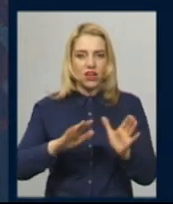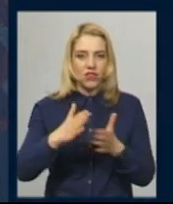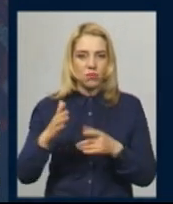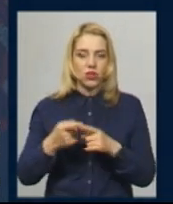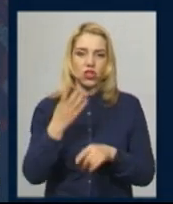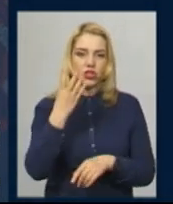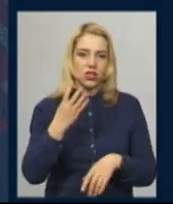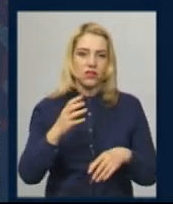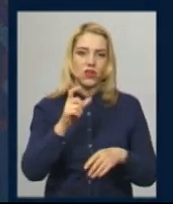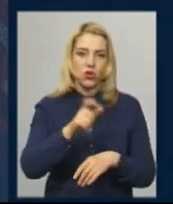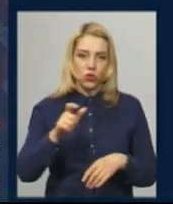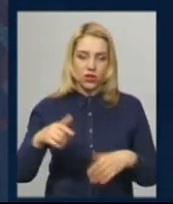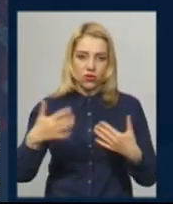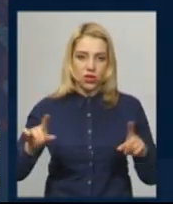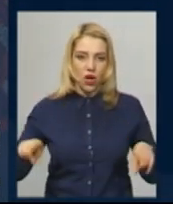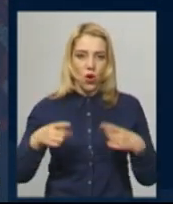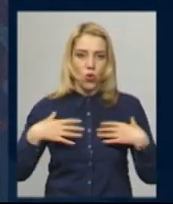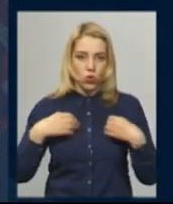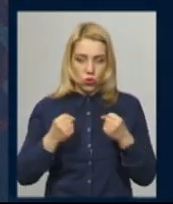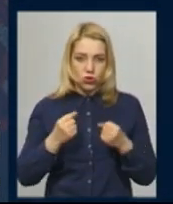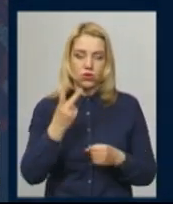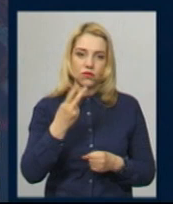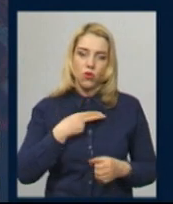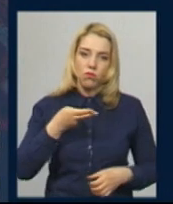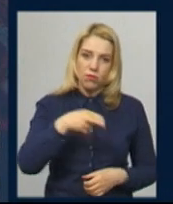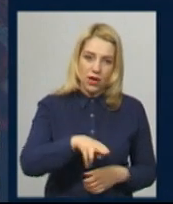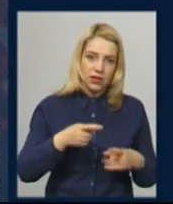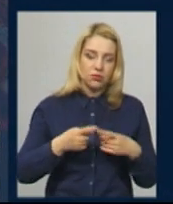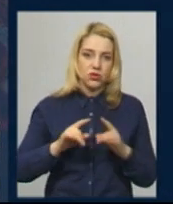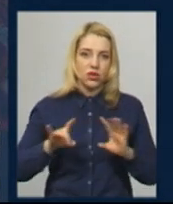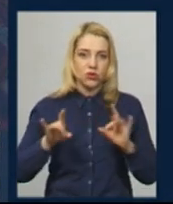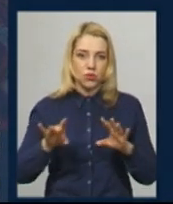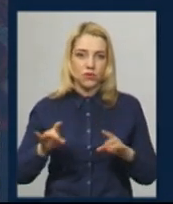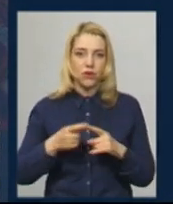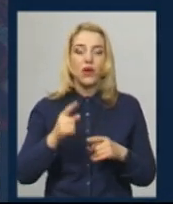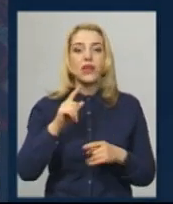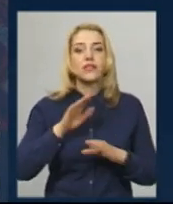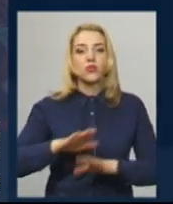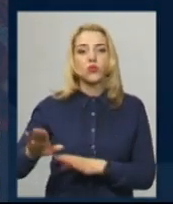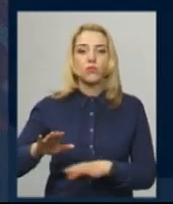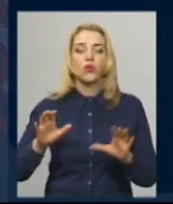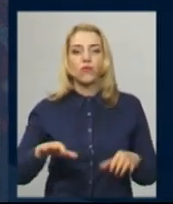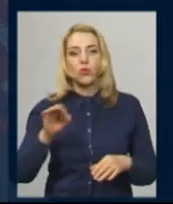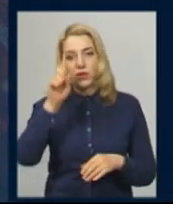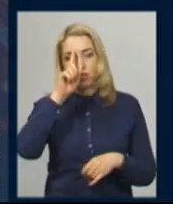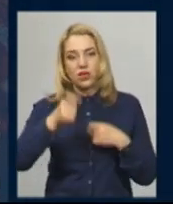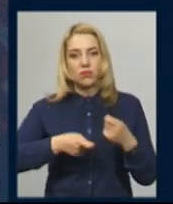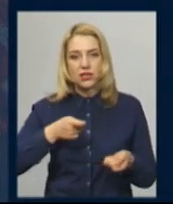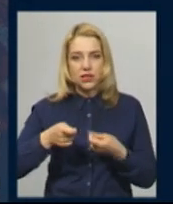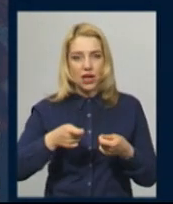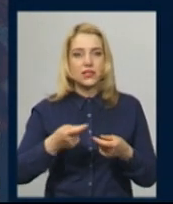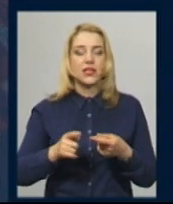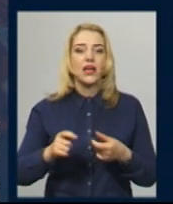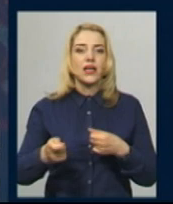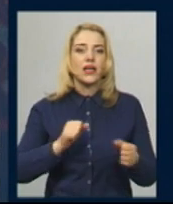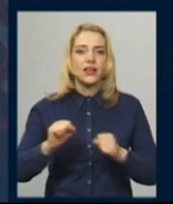вирожителів області удужало, двоє померли. Про це Суспільному розповів перший заступник голови облдержадміністрації, керівник